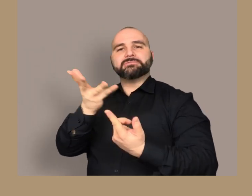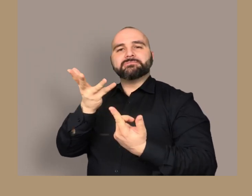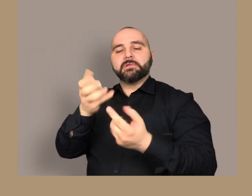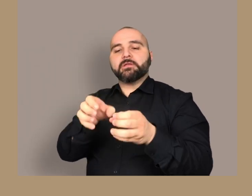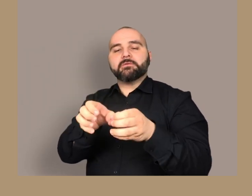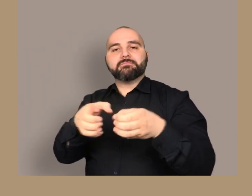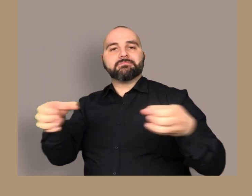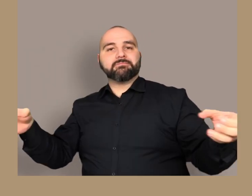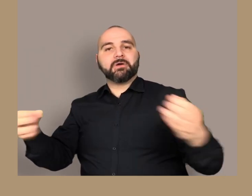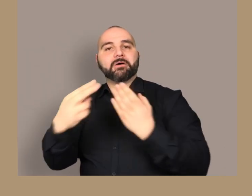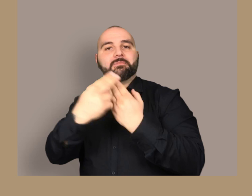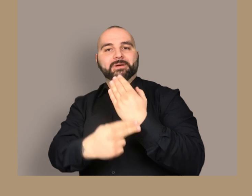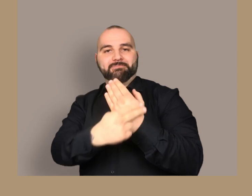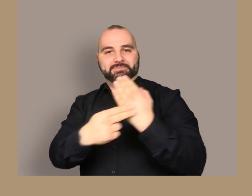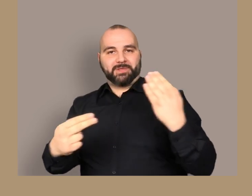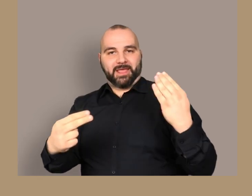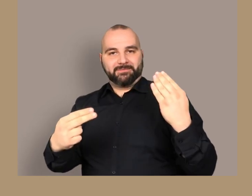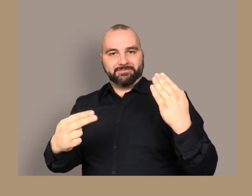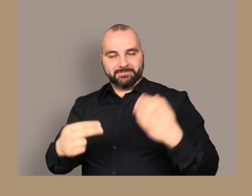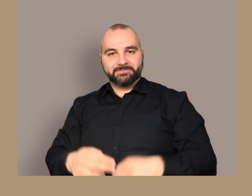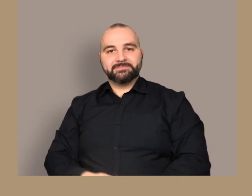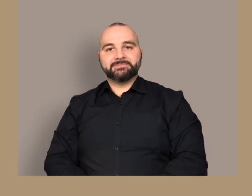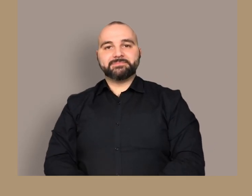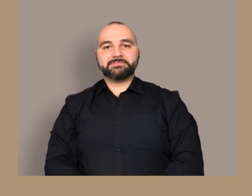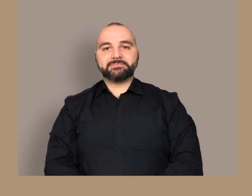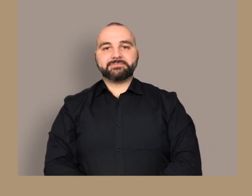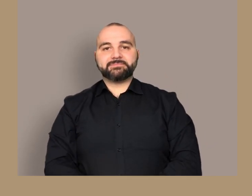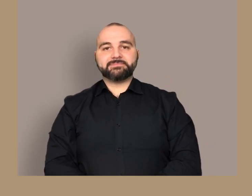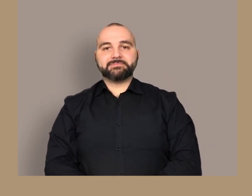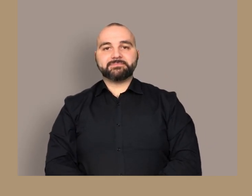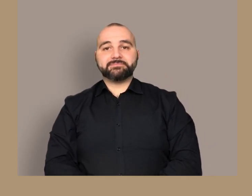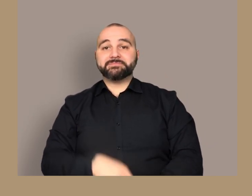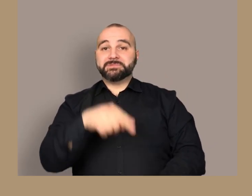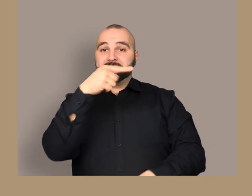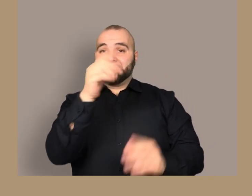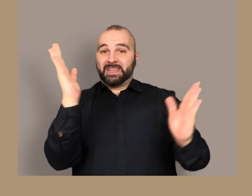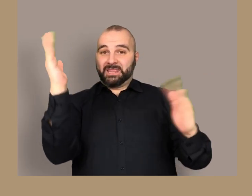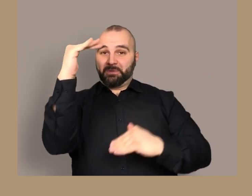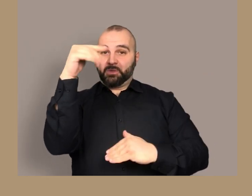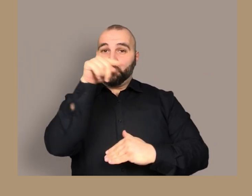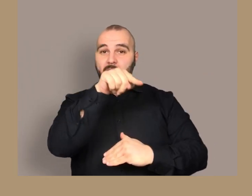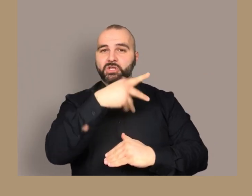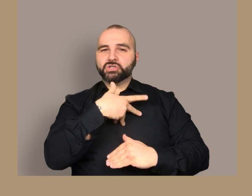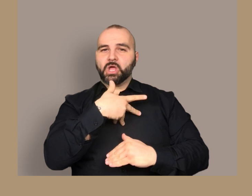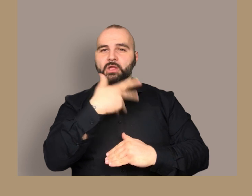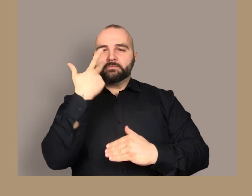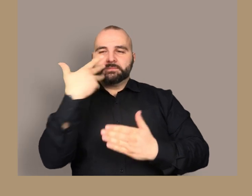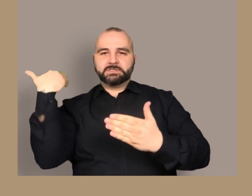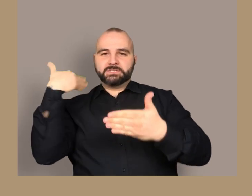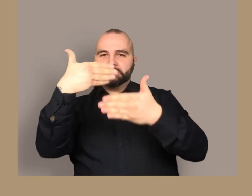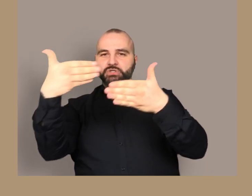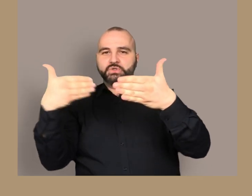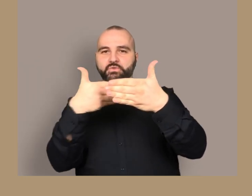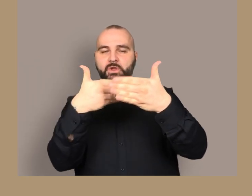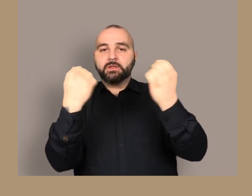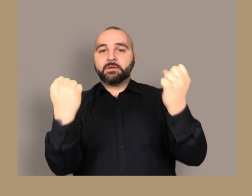due pilastri in pietra Quello di sinistra è suddiviso in diverse modanature Quello di destra, oltre